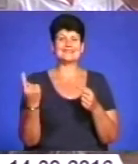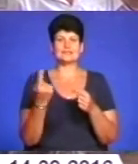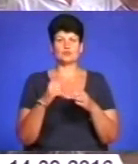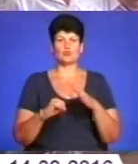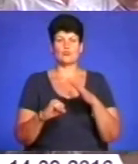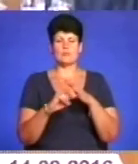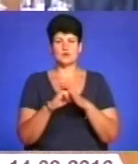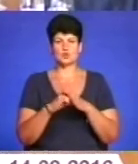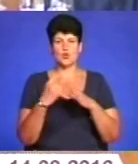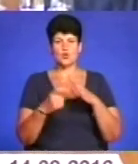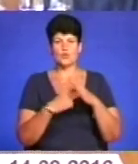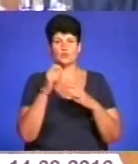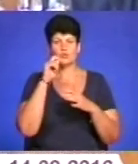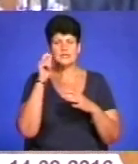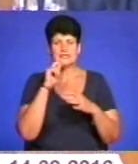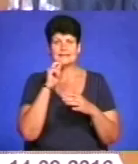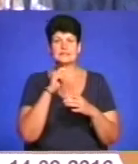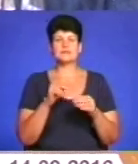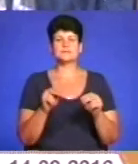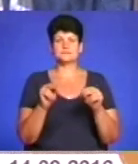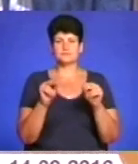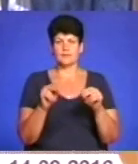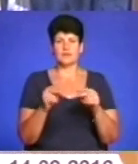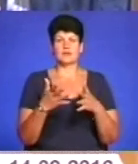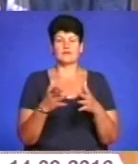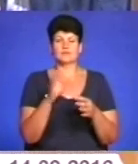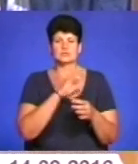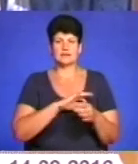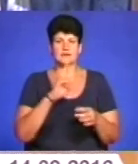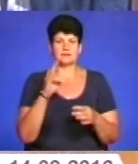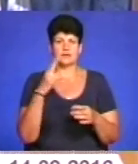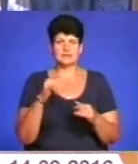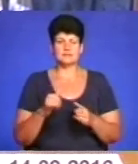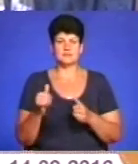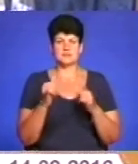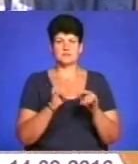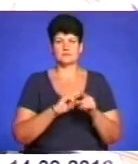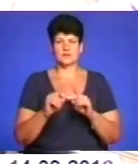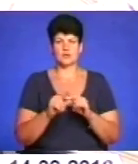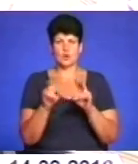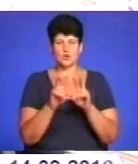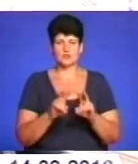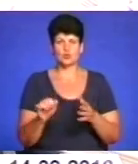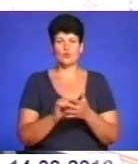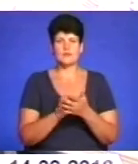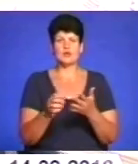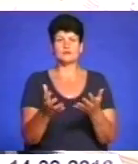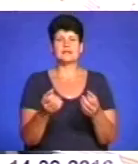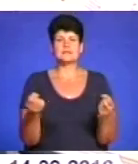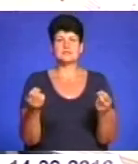копалин України, легалізувати використання надр та забезпечити оперативний розгляд документів для одержання